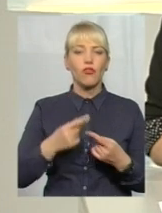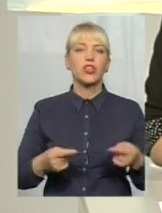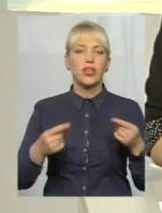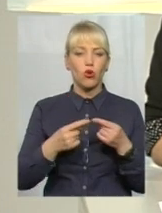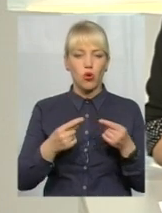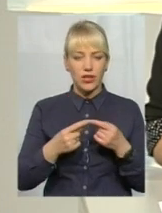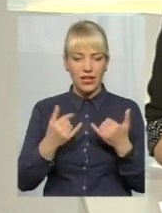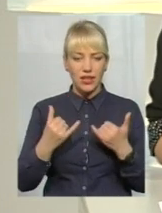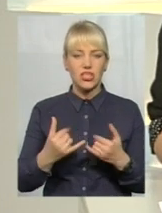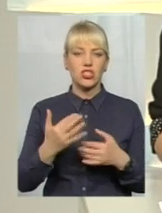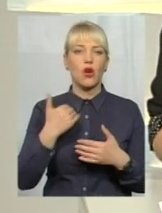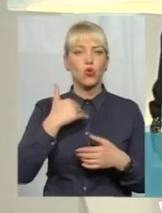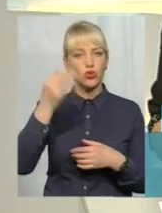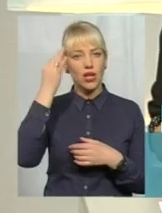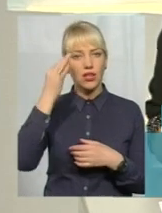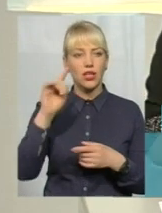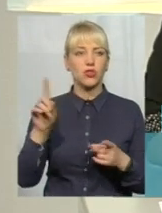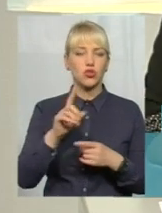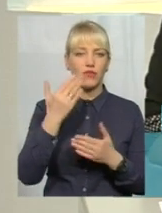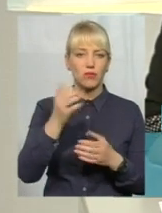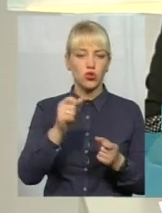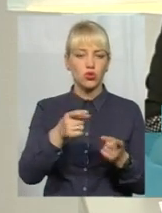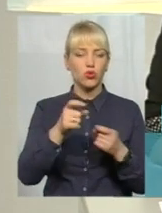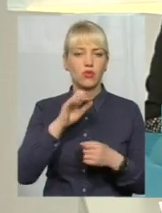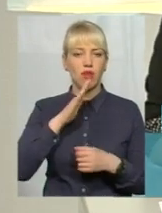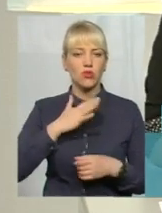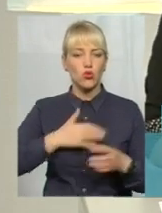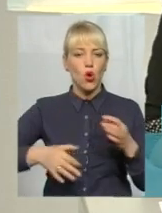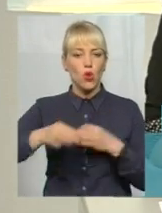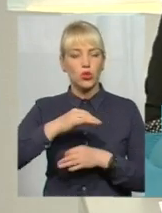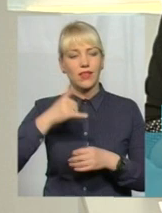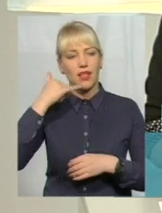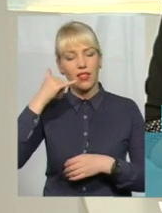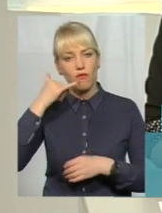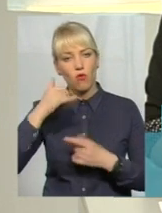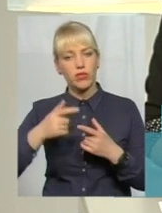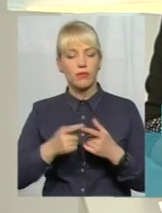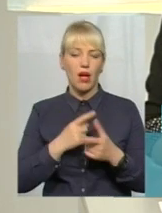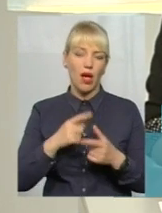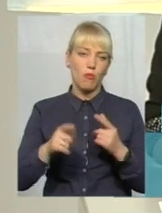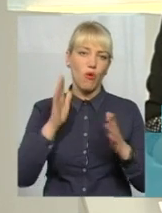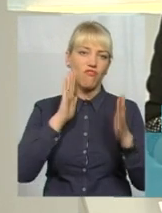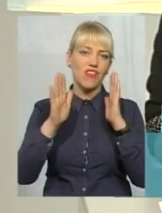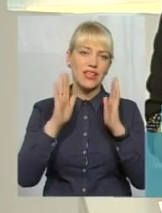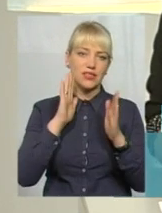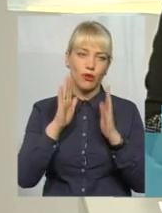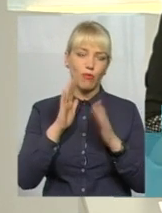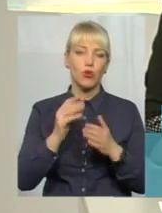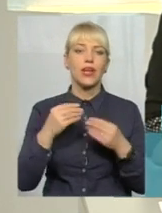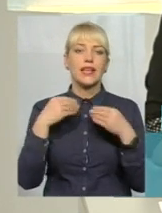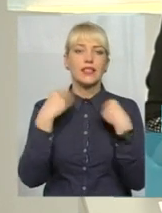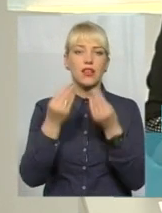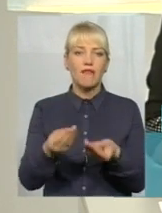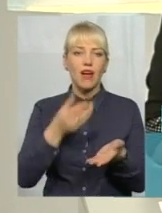долучитись до нашої розмови або телефоном, які бачите на ваших екранах, або у соцмережі Facebook під трансляцією. Задавайте свої